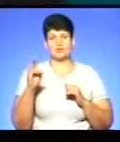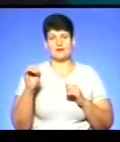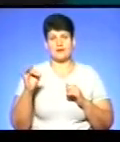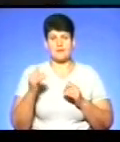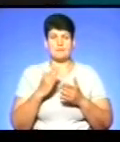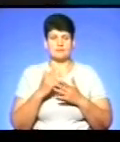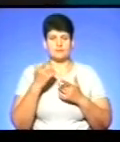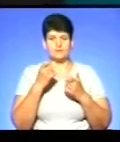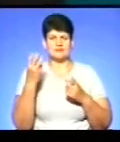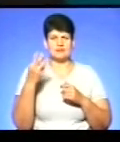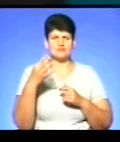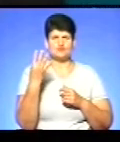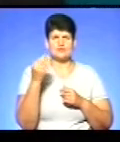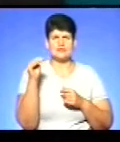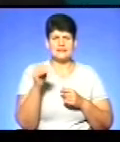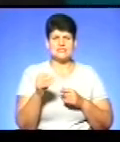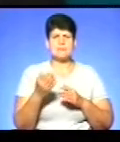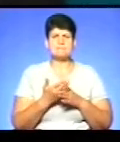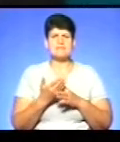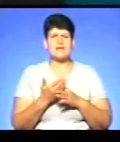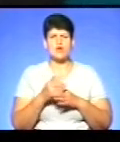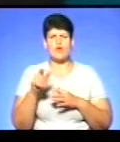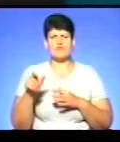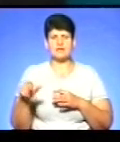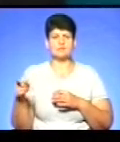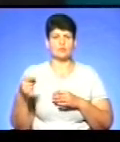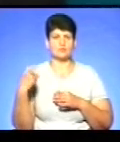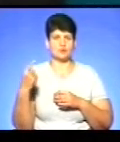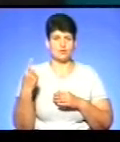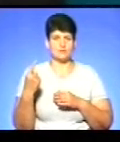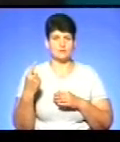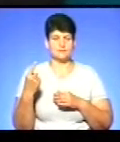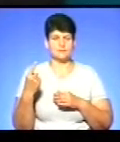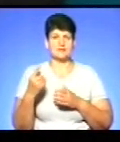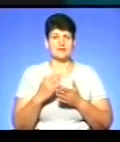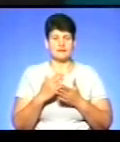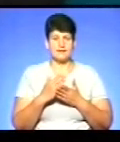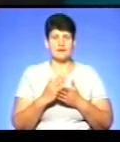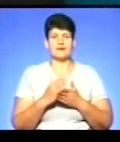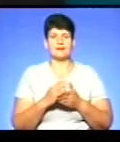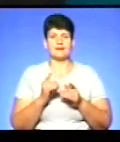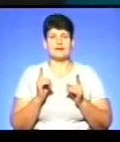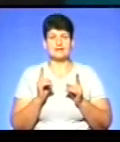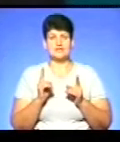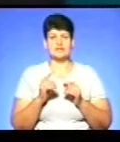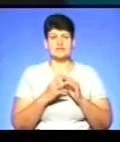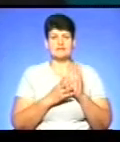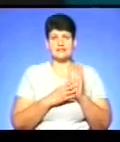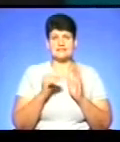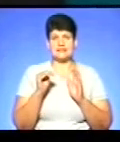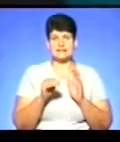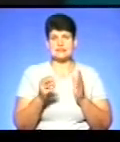інформацію, 34 тисячі пільговиків в Тернопільській області нараховуються, проте лише більше 19 тисяч